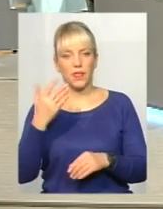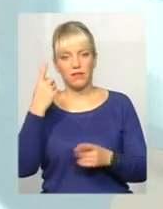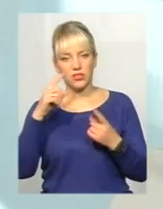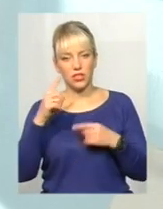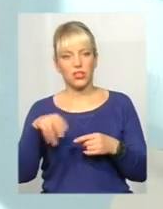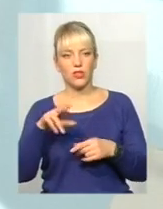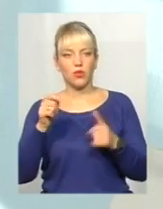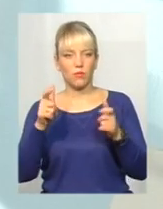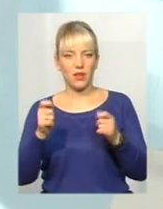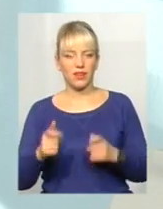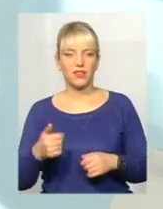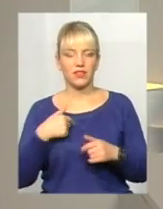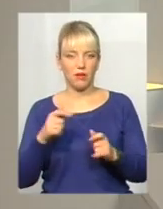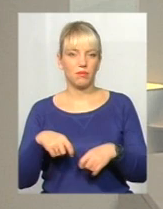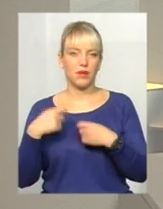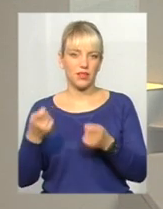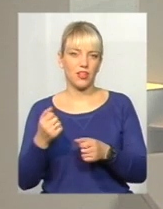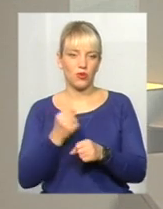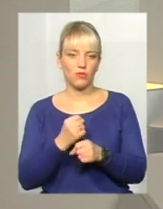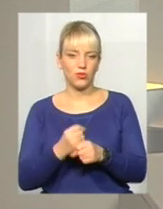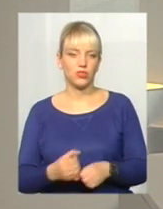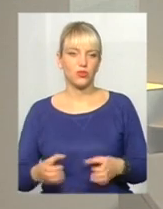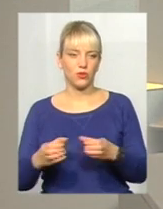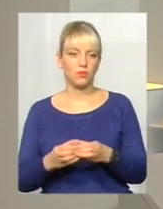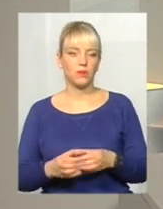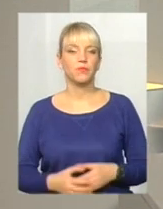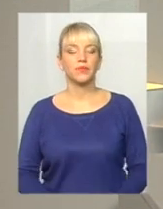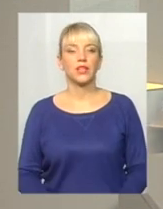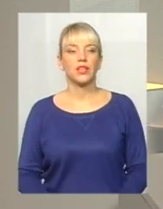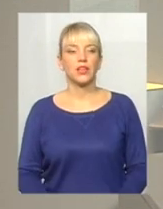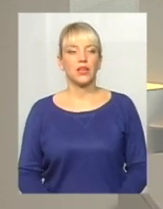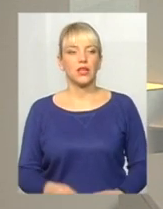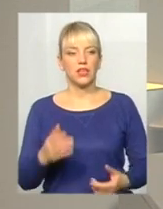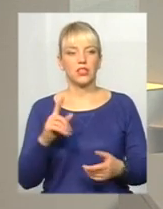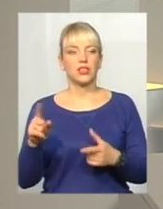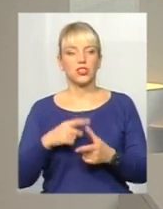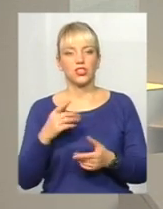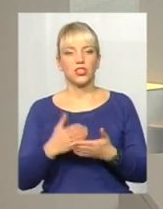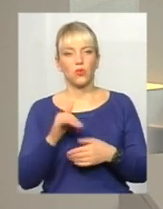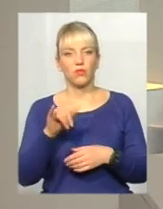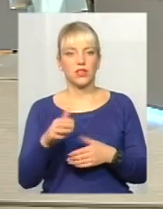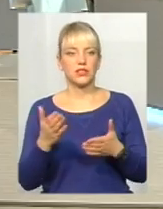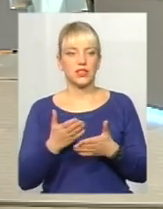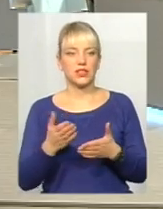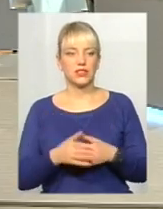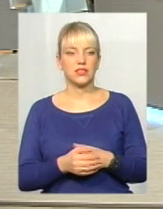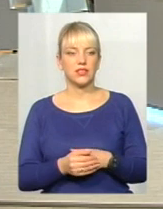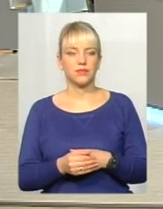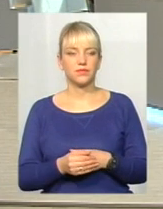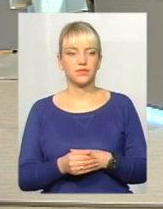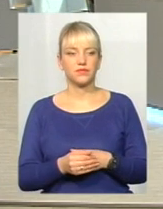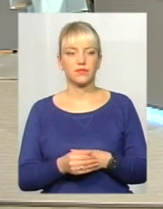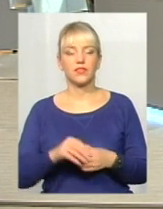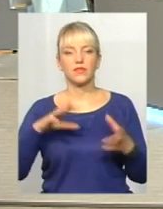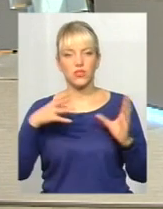пакетів я передам робочій групі. Чи є важливо у вас, пане Степане, якась також репліка? В цілому